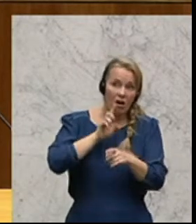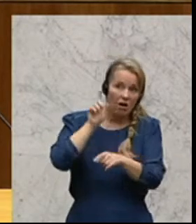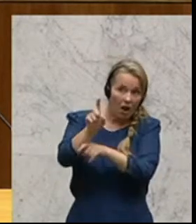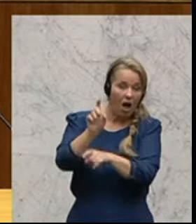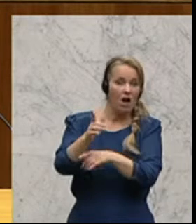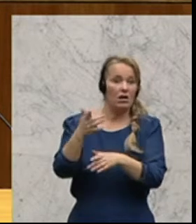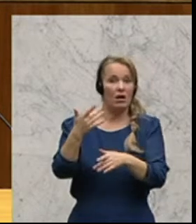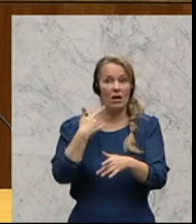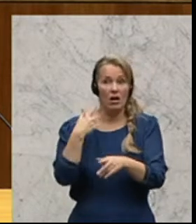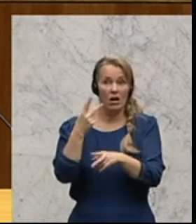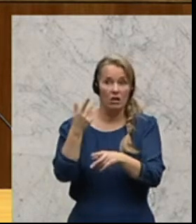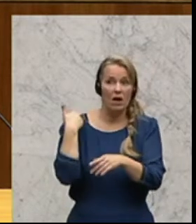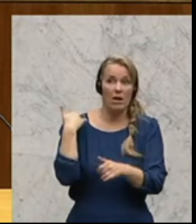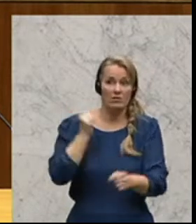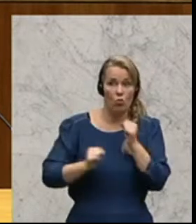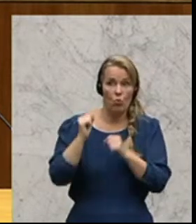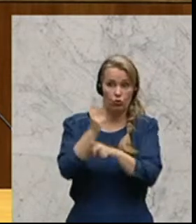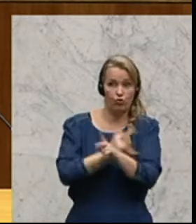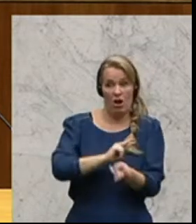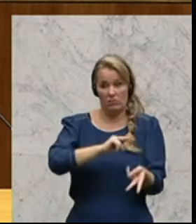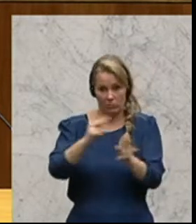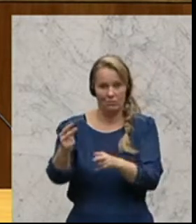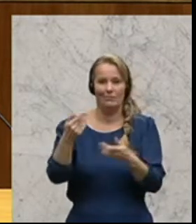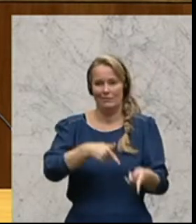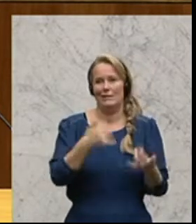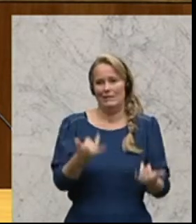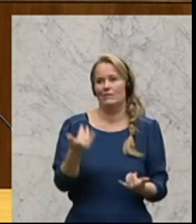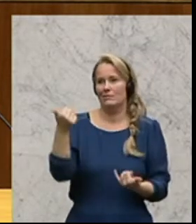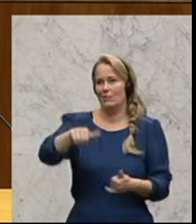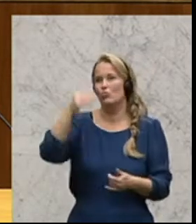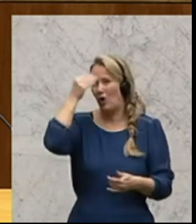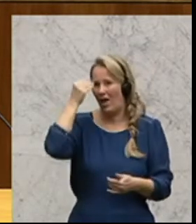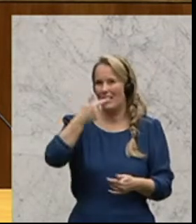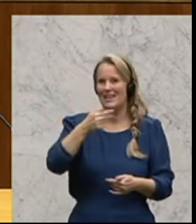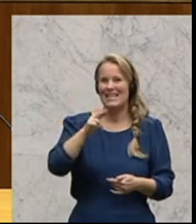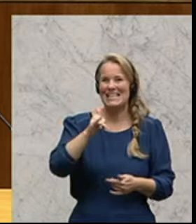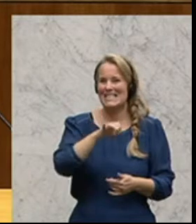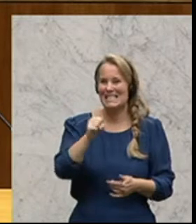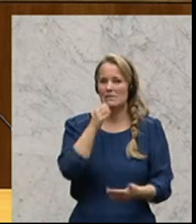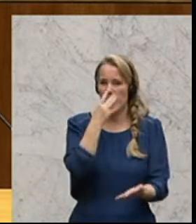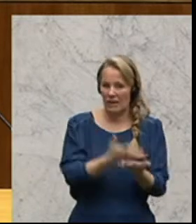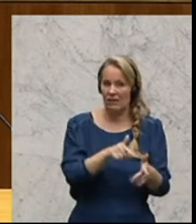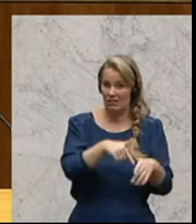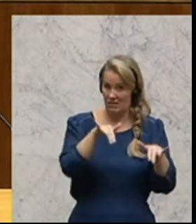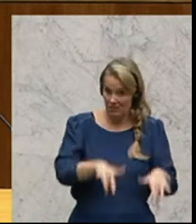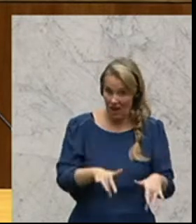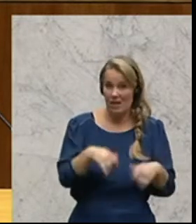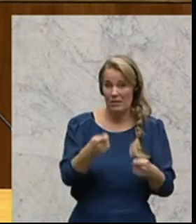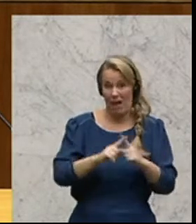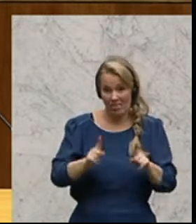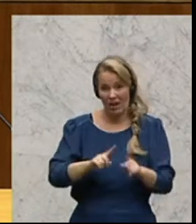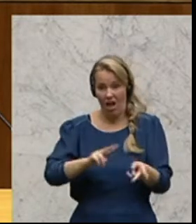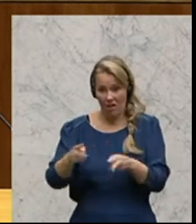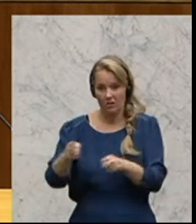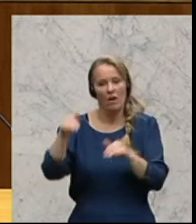haben wir auch gelernt aus diesem Chris-Bericht, dass es, wenn es solche Mittel gibt, man diese Mittel auch ausschöpfen